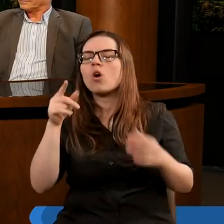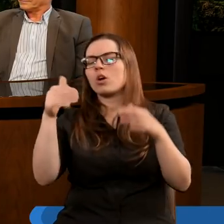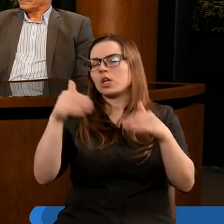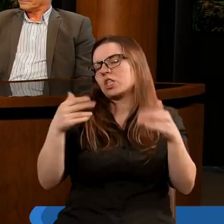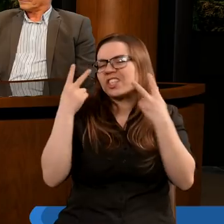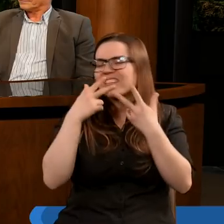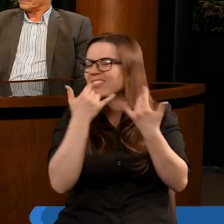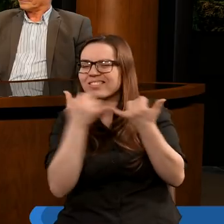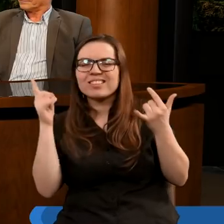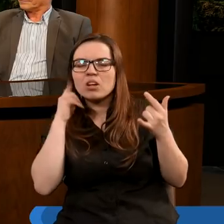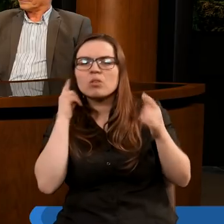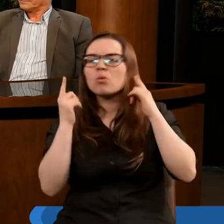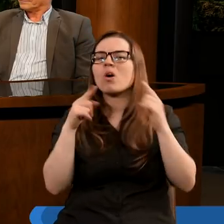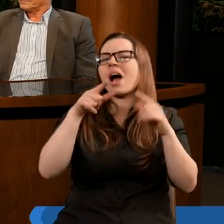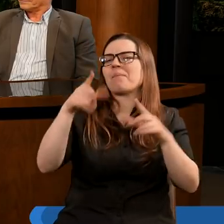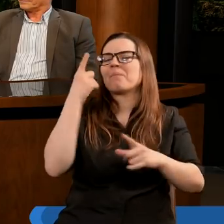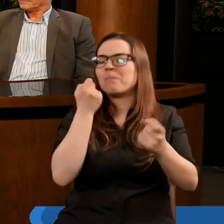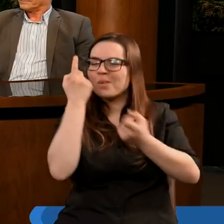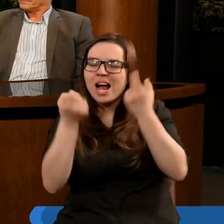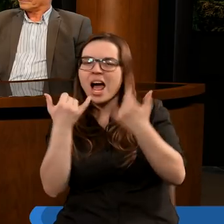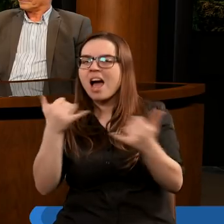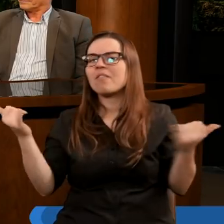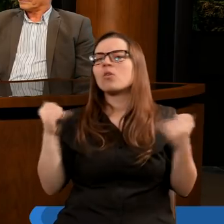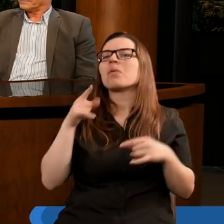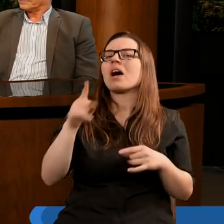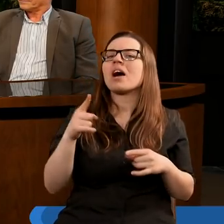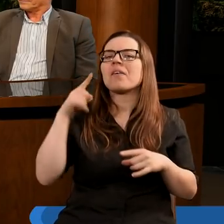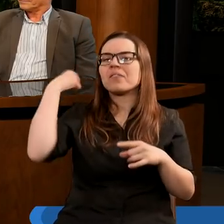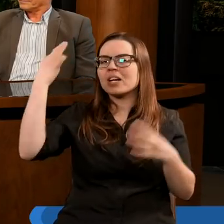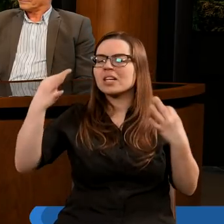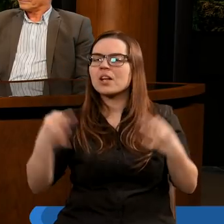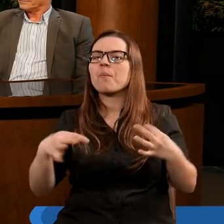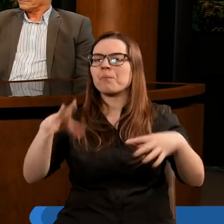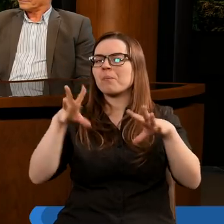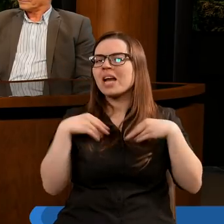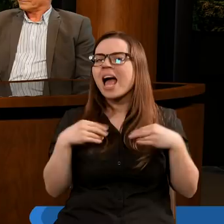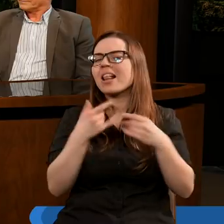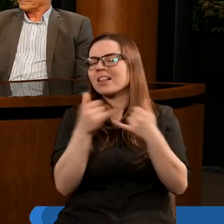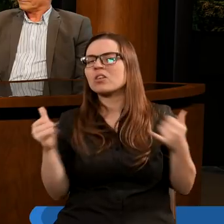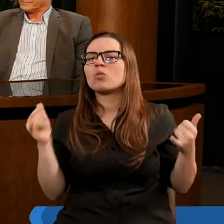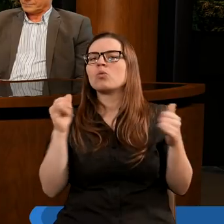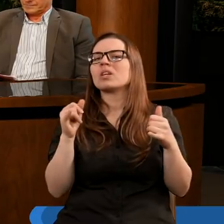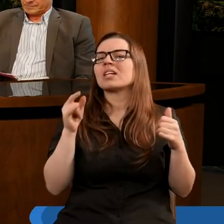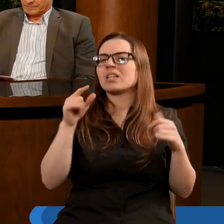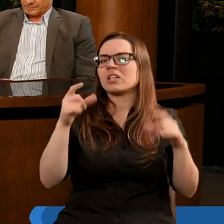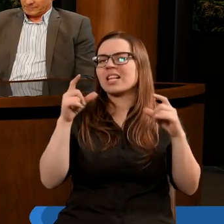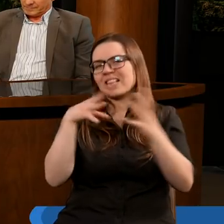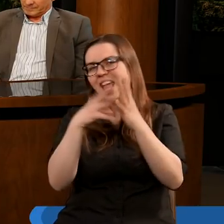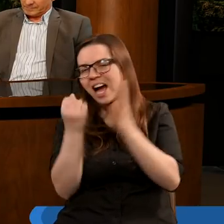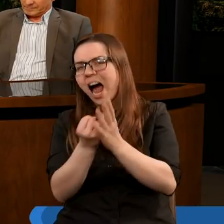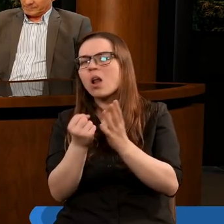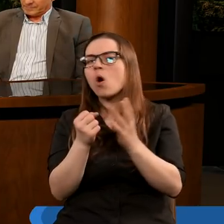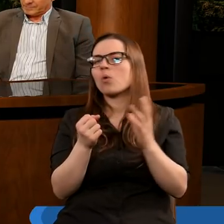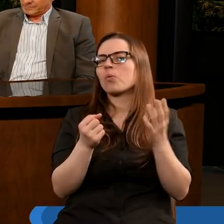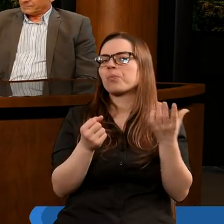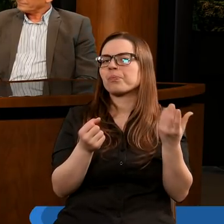może być, szukamy tych przejawów, ale zauważmy, że dzisiaj powszechnie przyjętym dekalogiem, tą wersją dekalogu